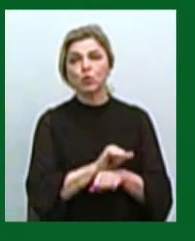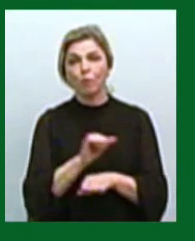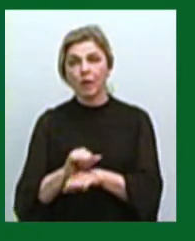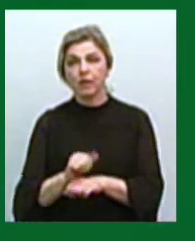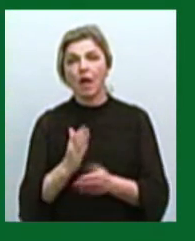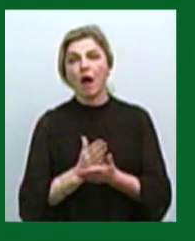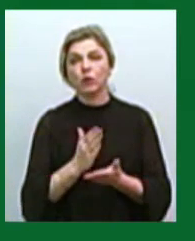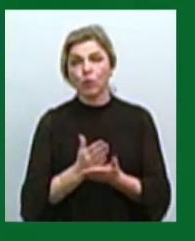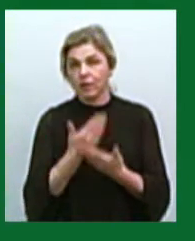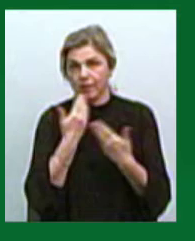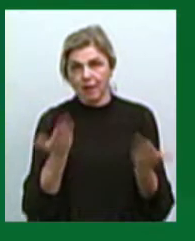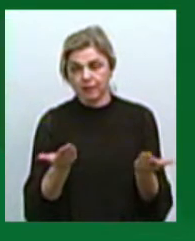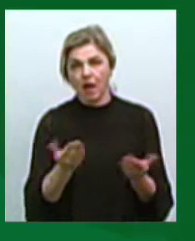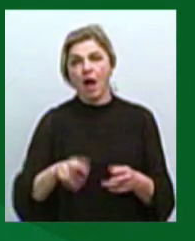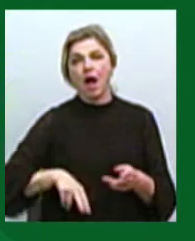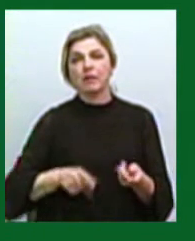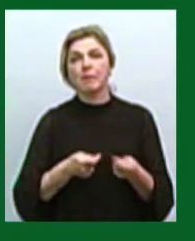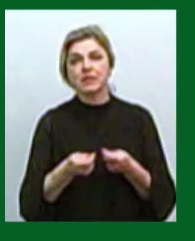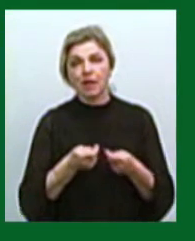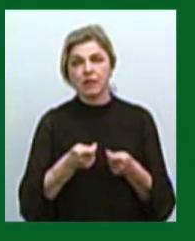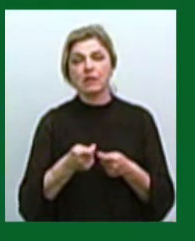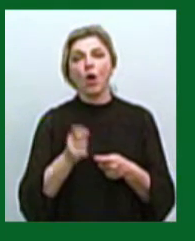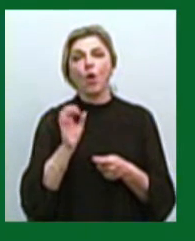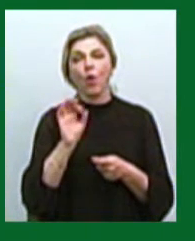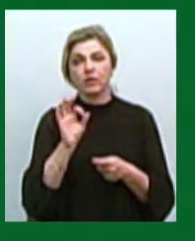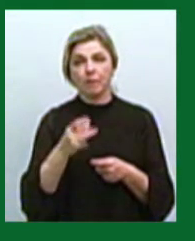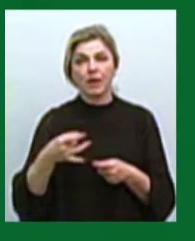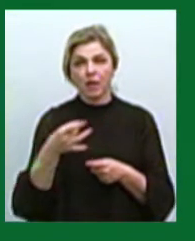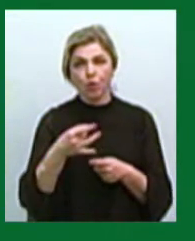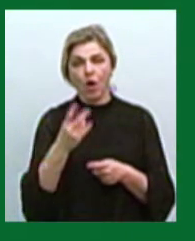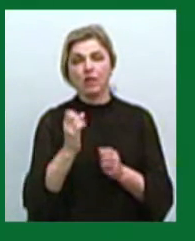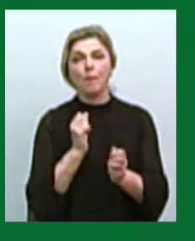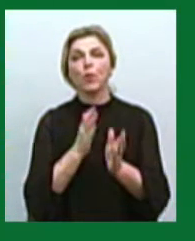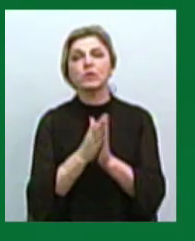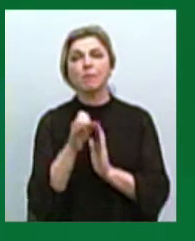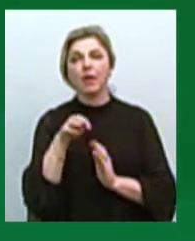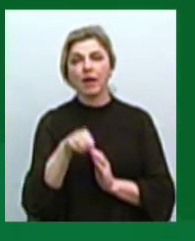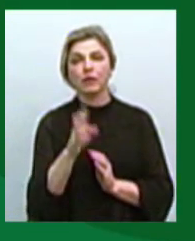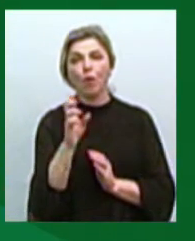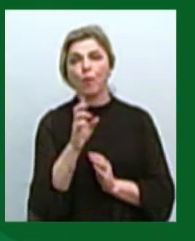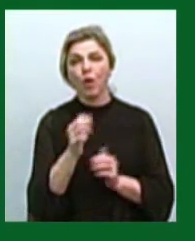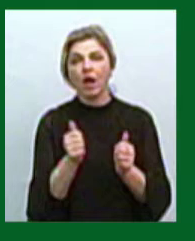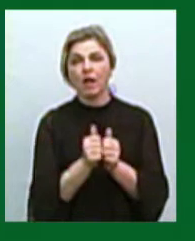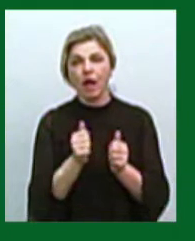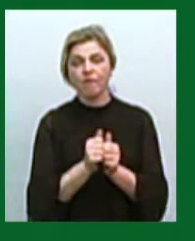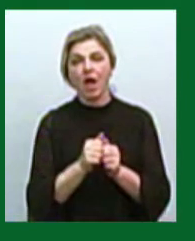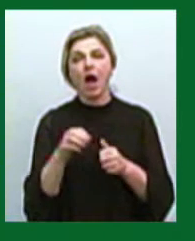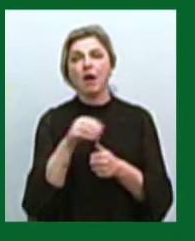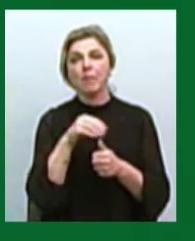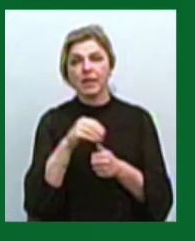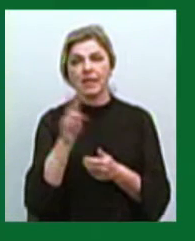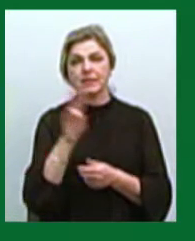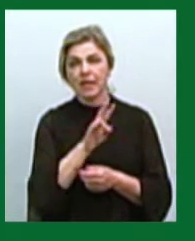Адміністрація корабельного району оголосила про ремонт зупинкових комплексів на проспекті Богоявленському поблизу Вірменської апостольської церкви.